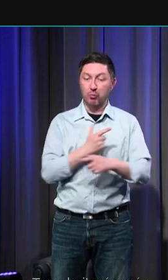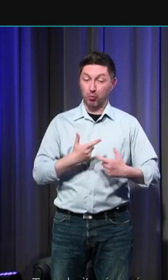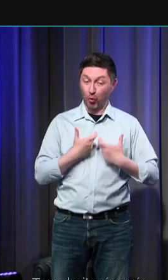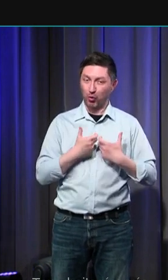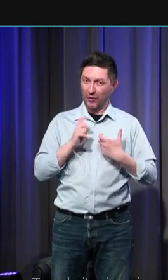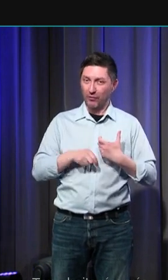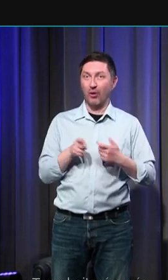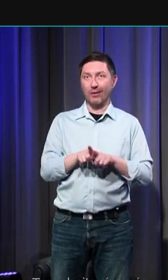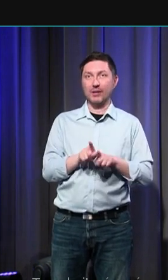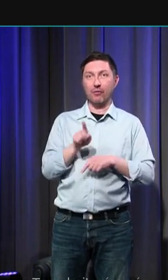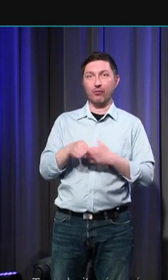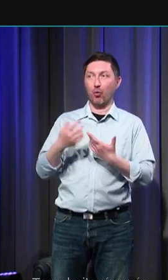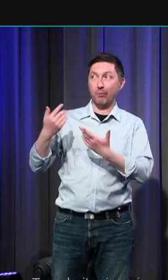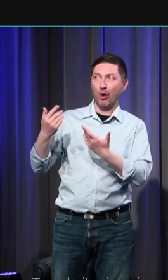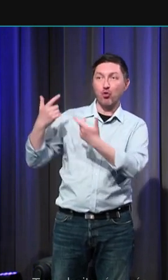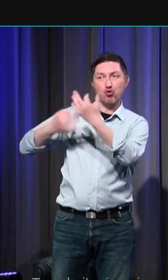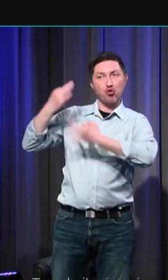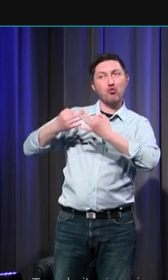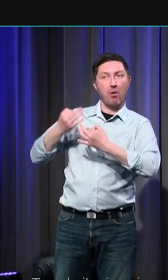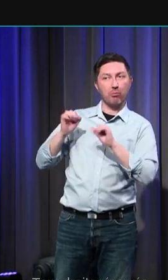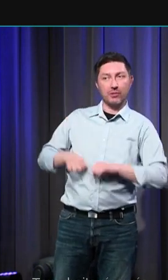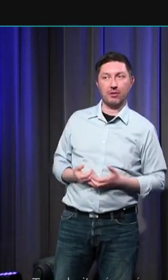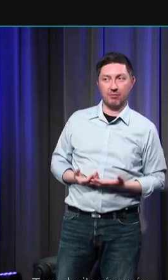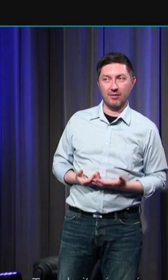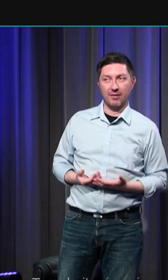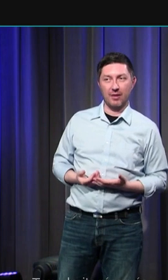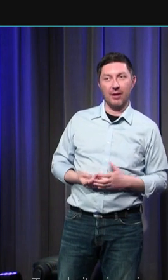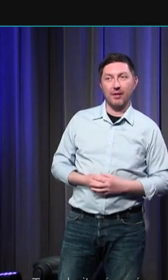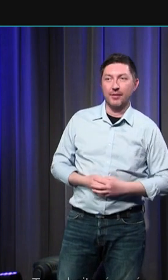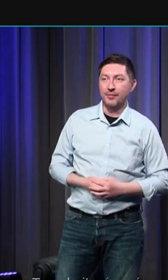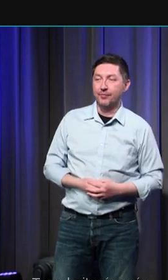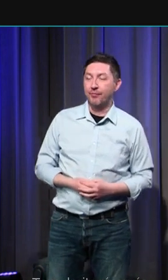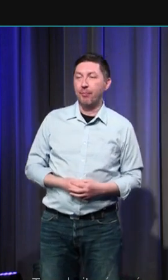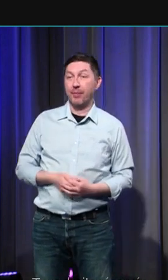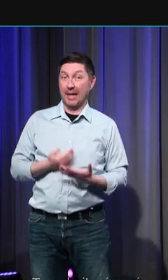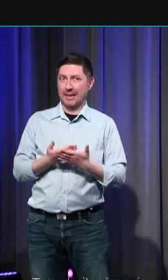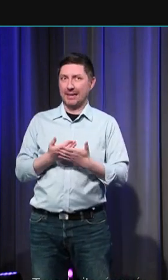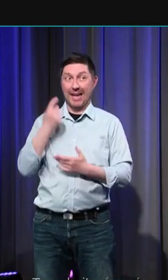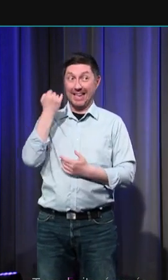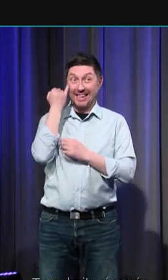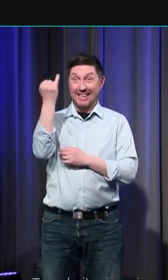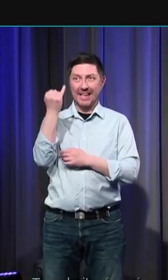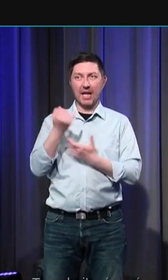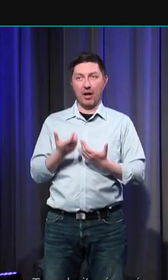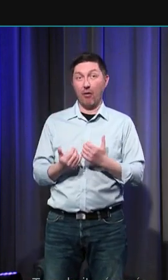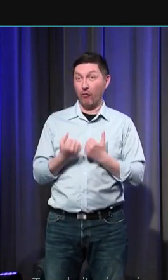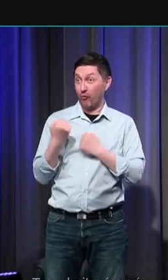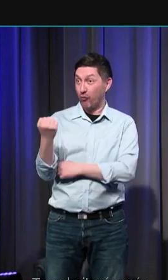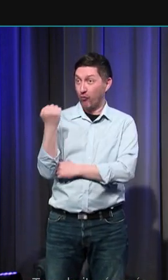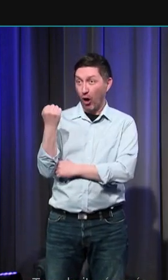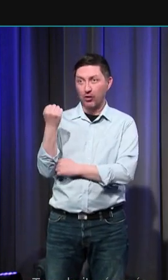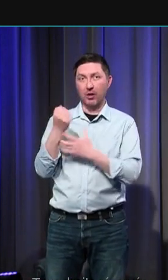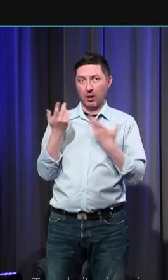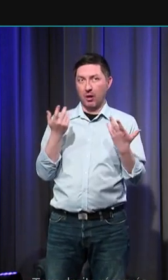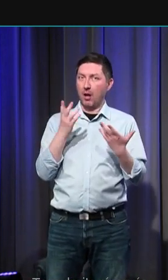compte. Cette idée aussi force, qui est très structurante, va peser sur le discours chrétien, à